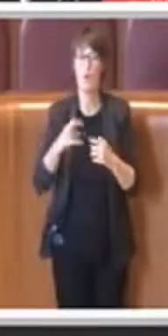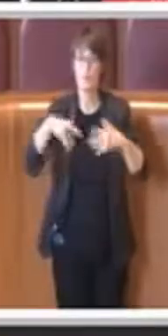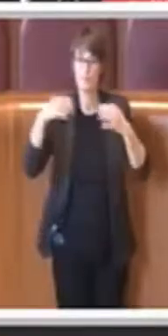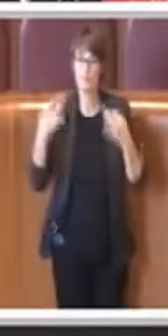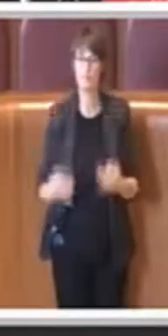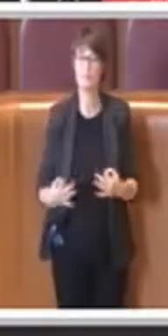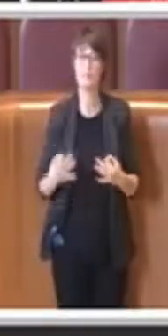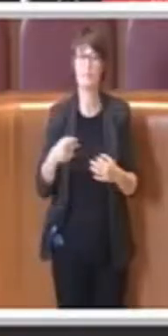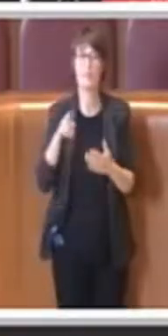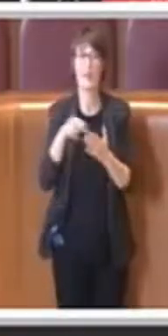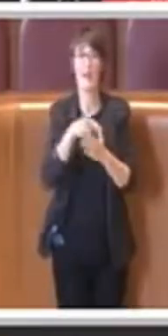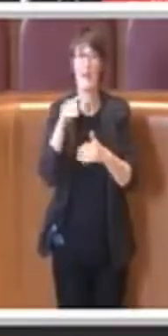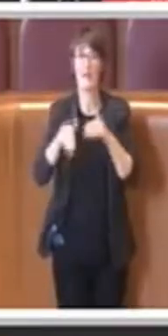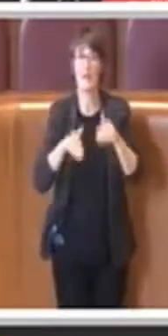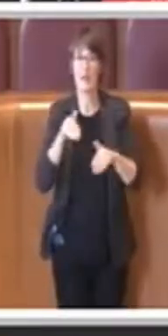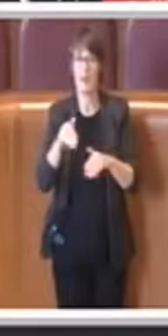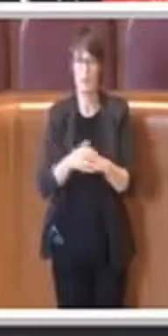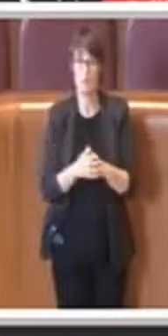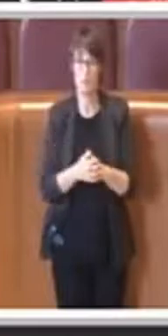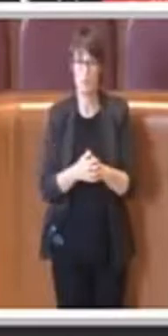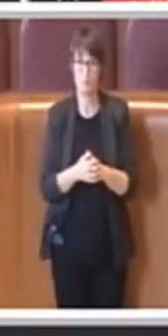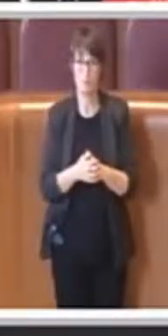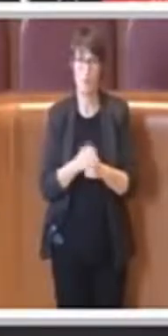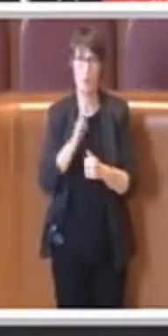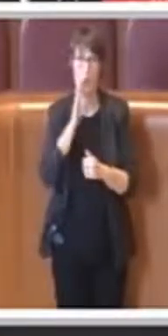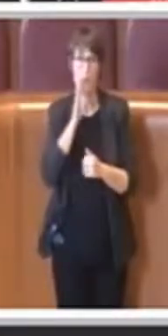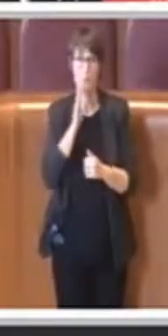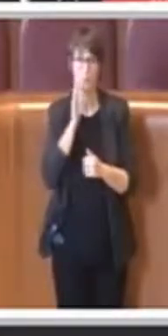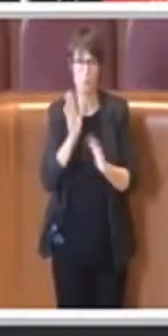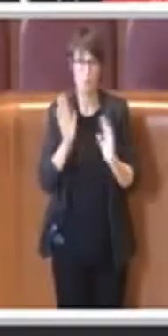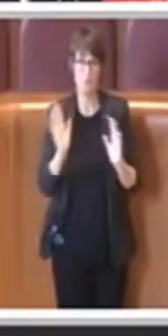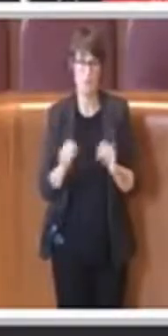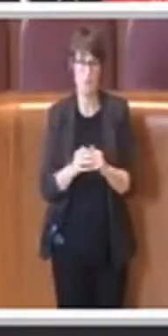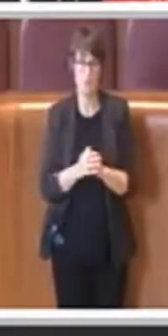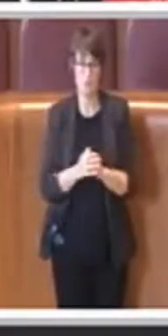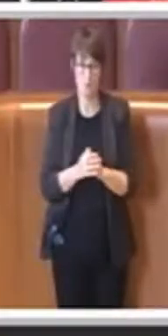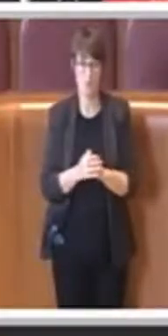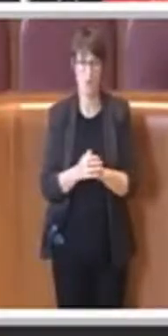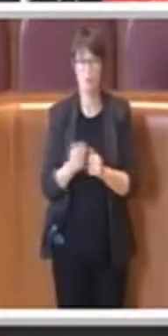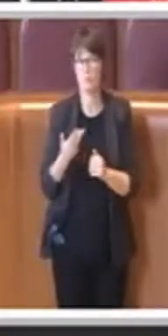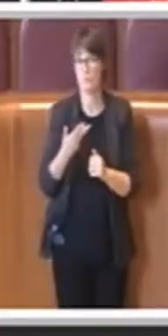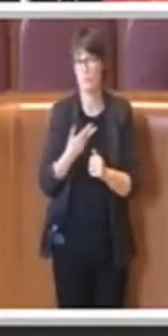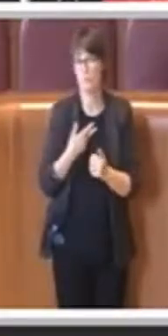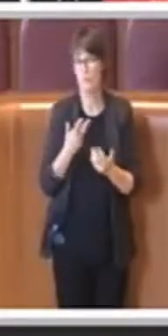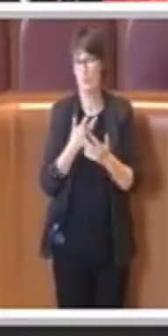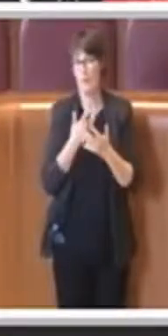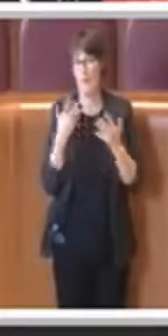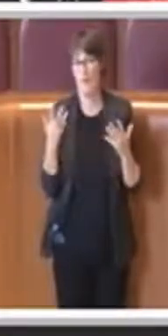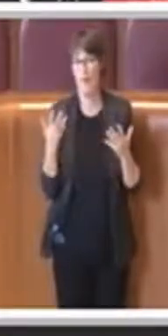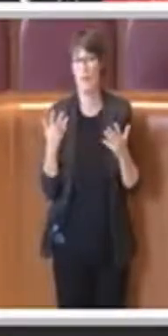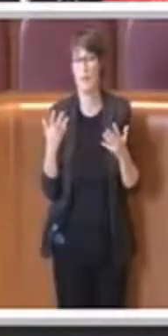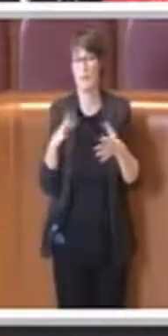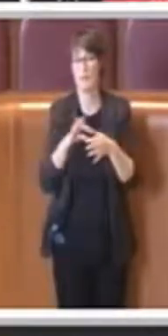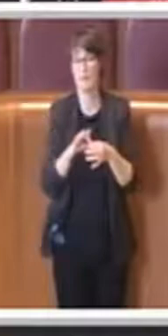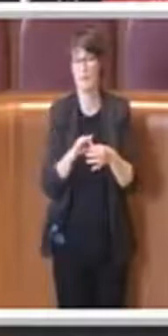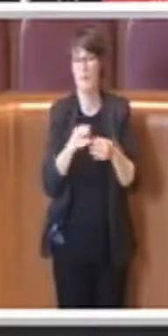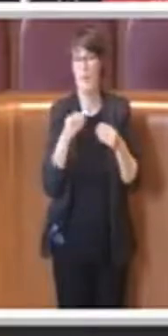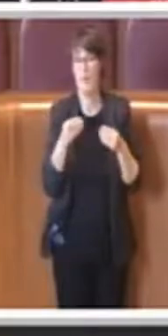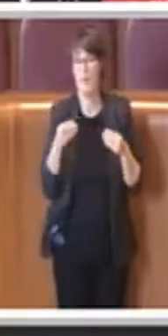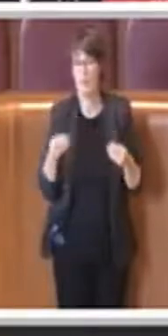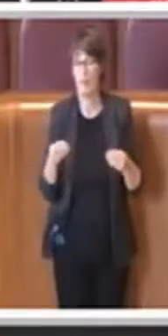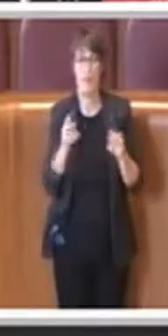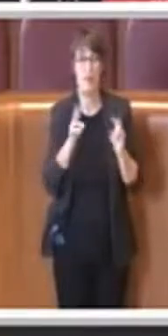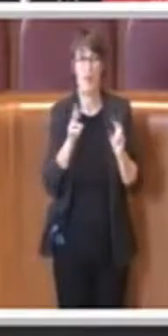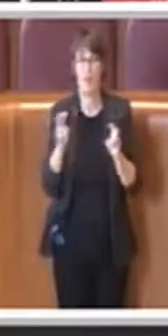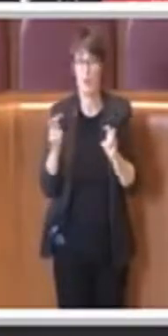come sapete le consultive hanno come oggetto materie e questioni di